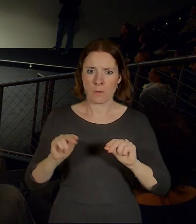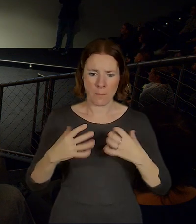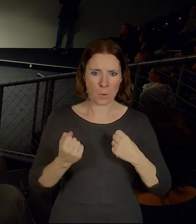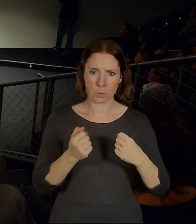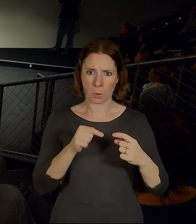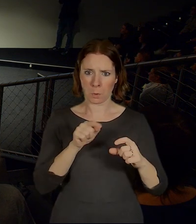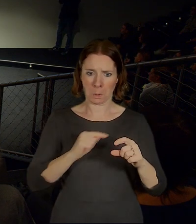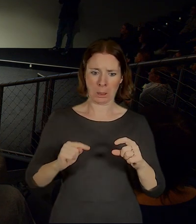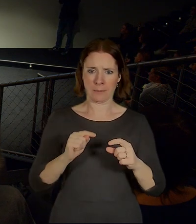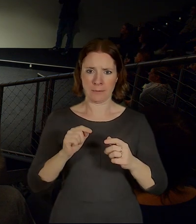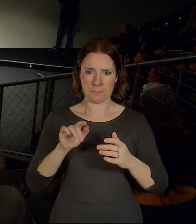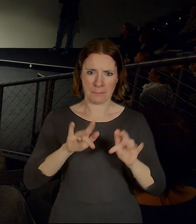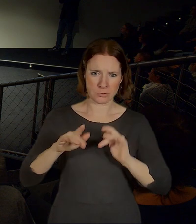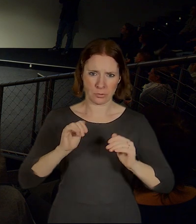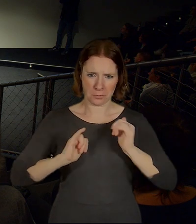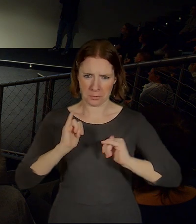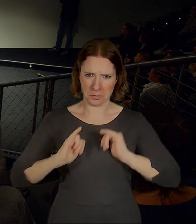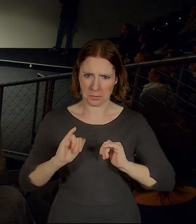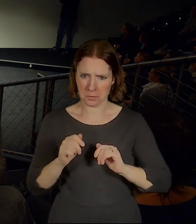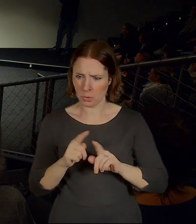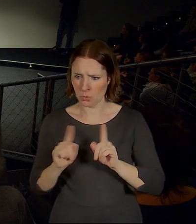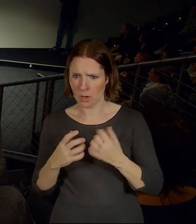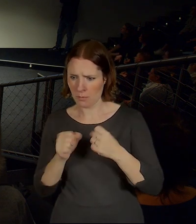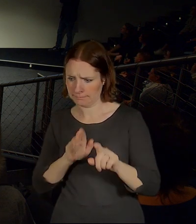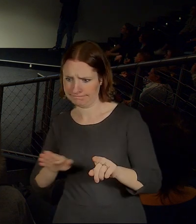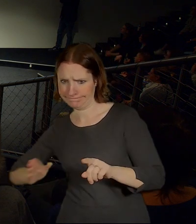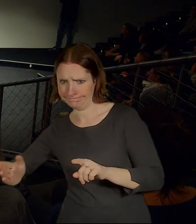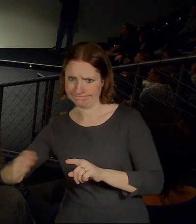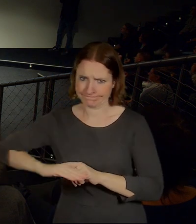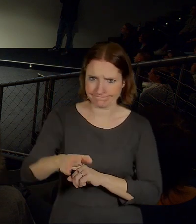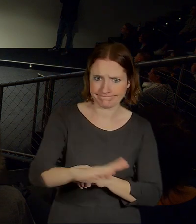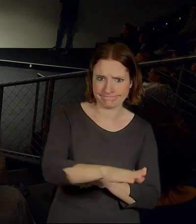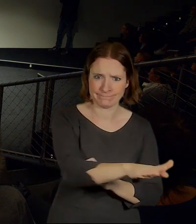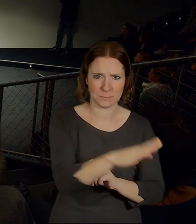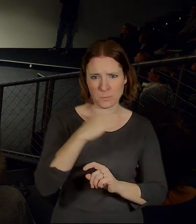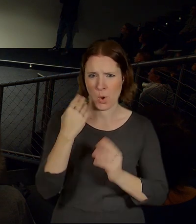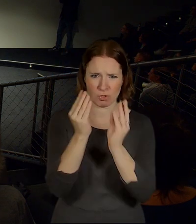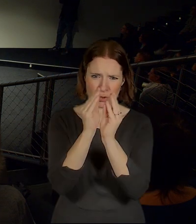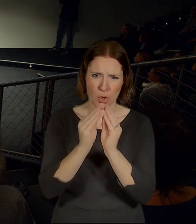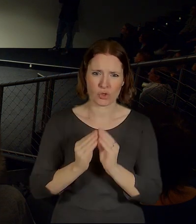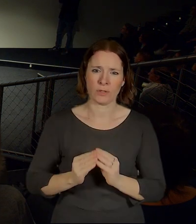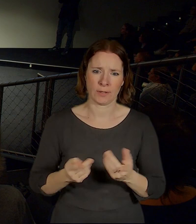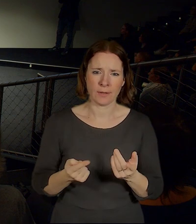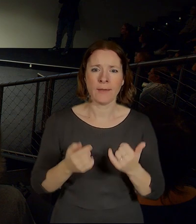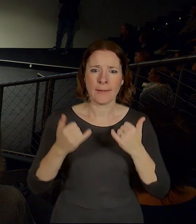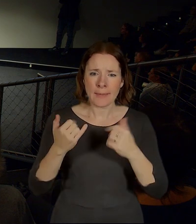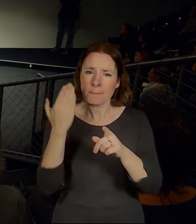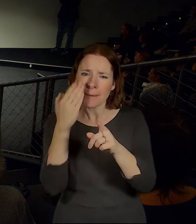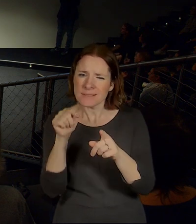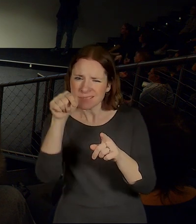jako sjezdy, různě křižovatky a než se tam jako proboxuji, tak je to dost komplikované. Tady je, myslím, teďka ten